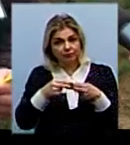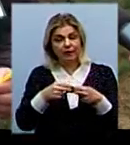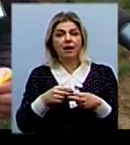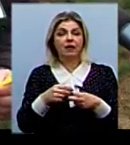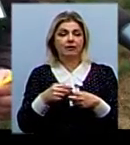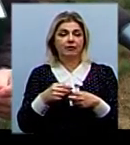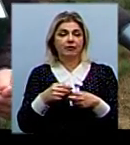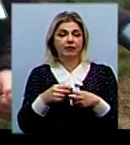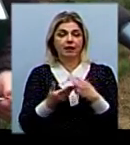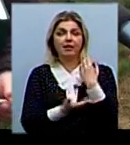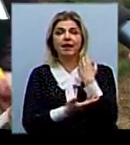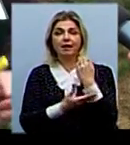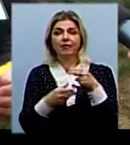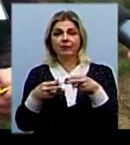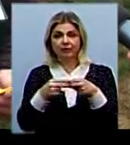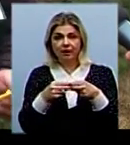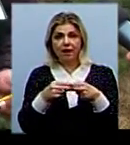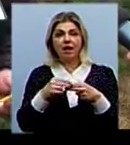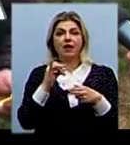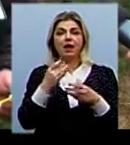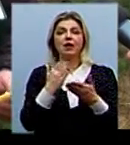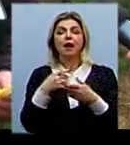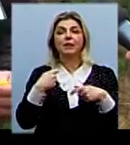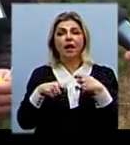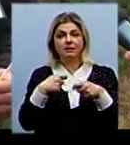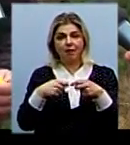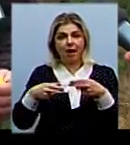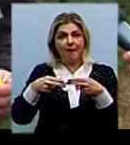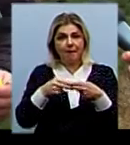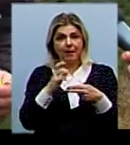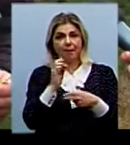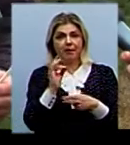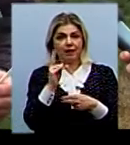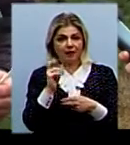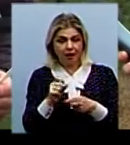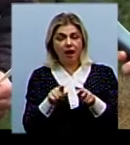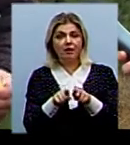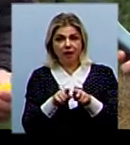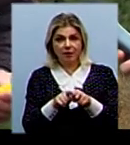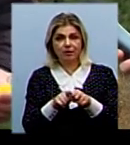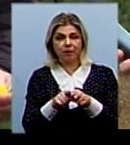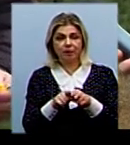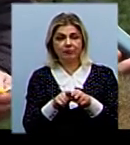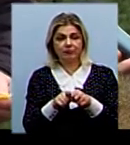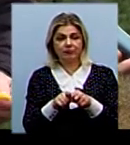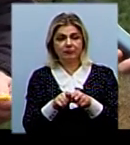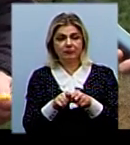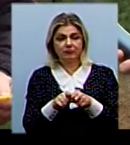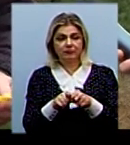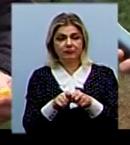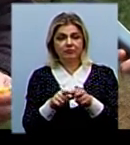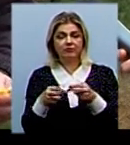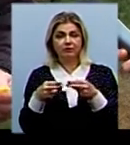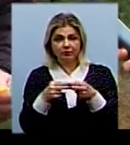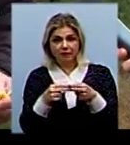кріпиться до дерева хомутом. Є пластмасова бірка, яка так само кріпиться за